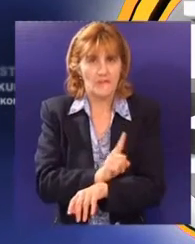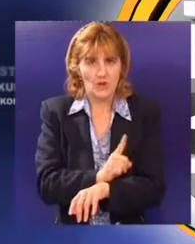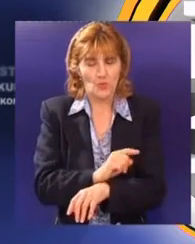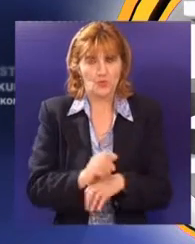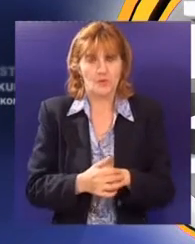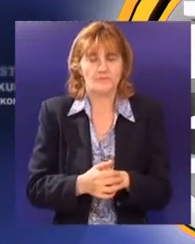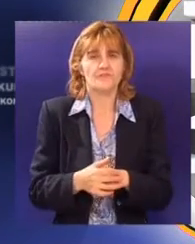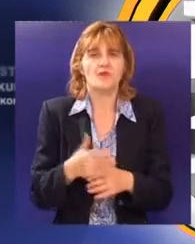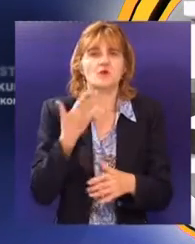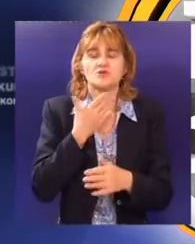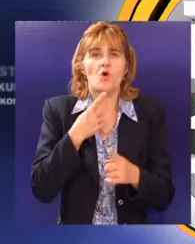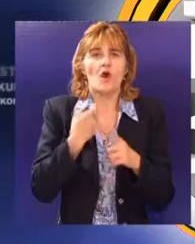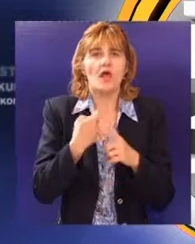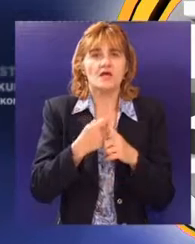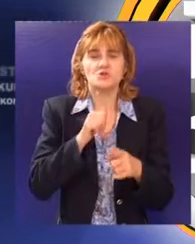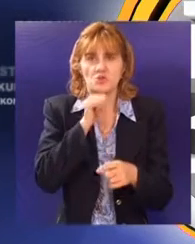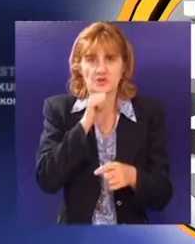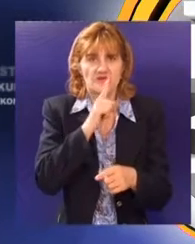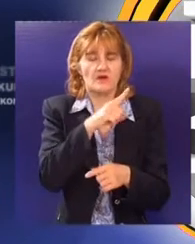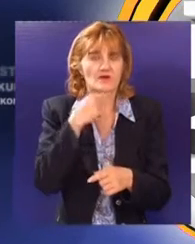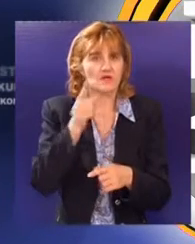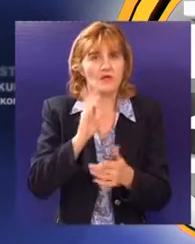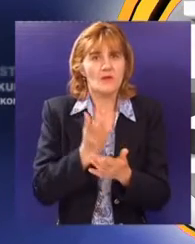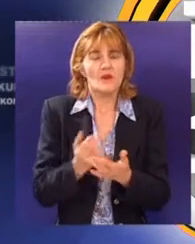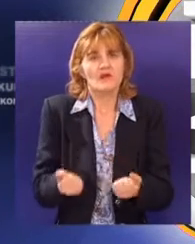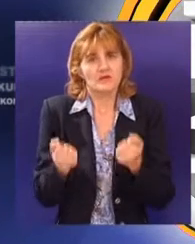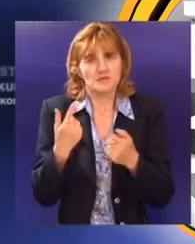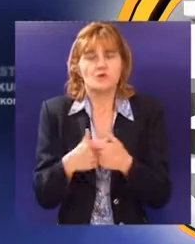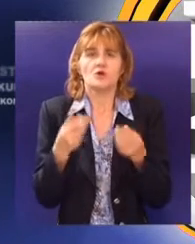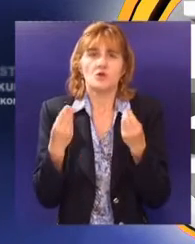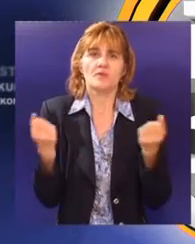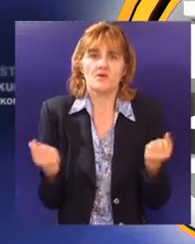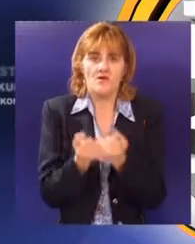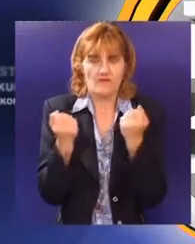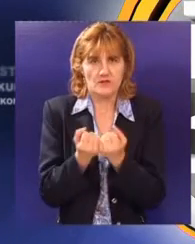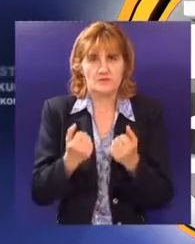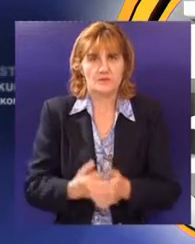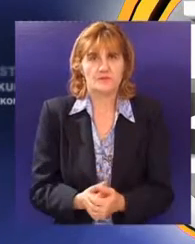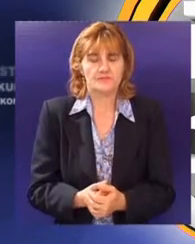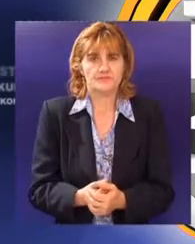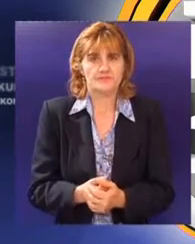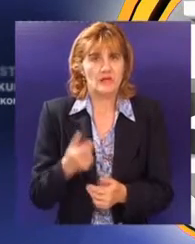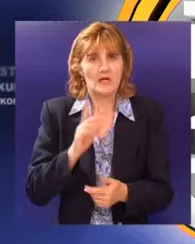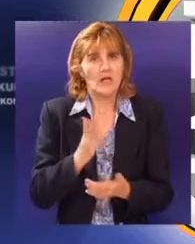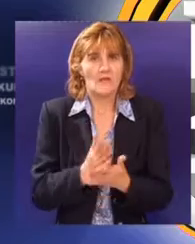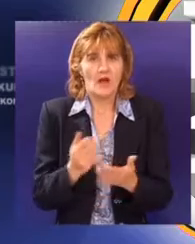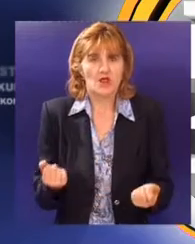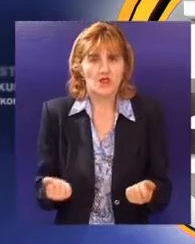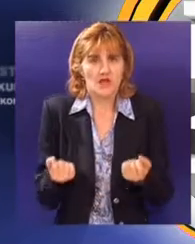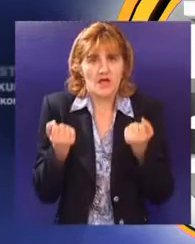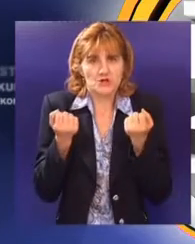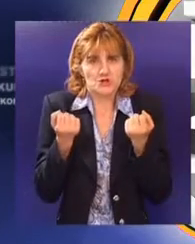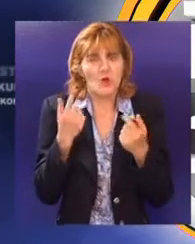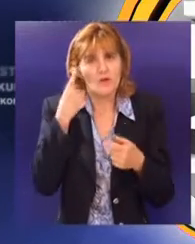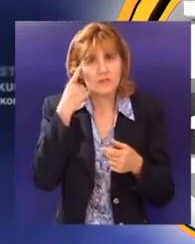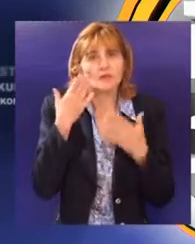Osmaci osnovne škole Kizurištvan kažu da zadaci nisu bili teški jer su se dobro pripremili za test. Nije bilo tako teško. Mislim